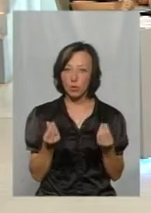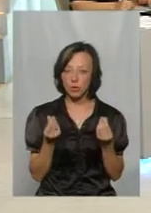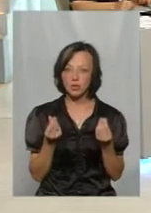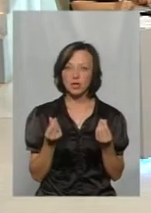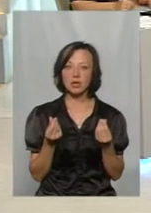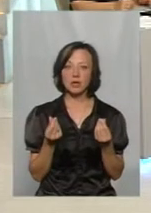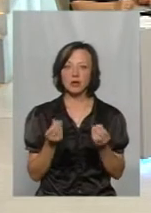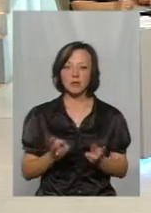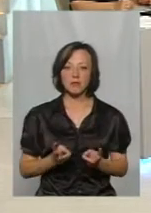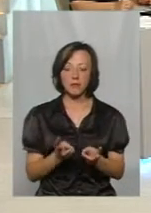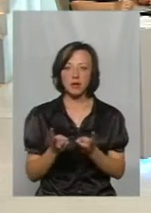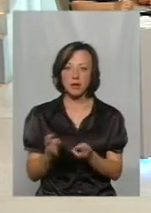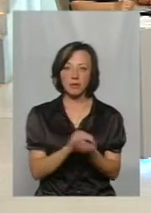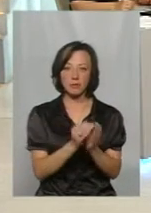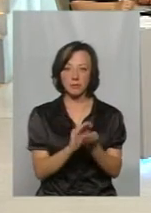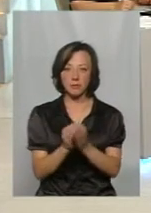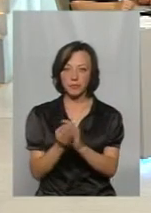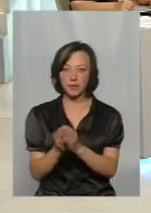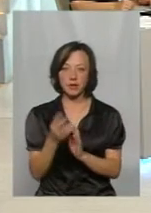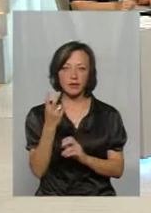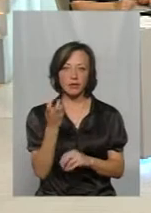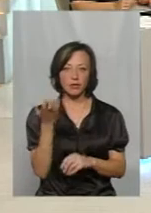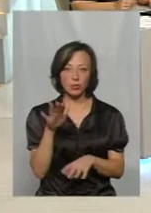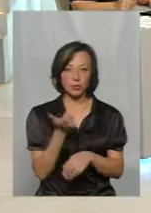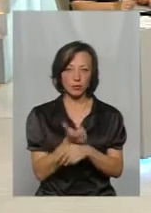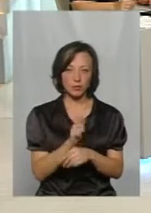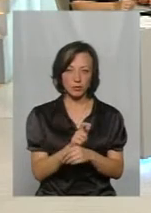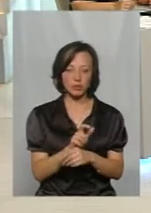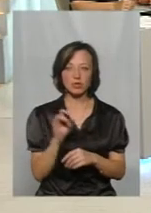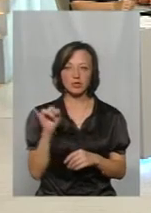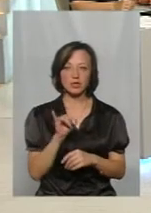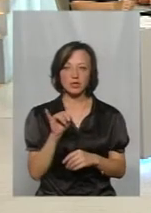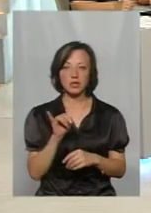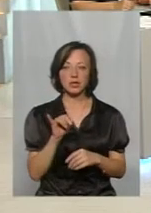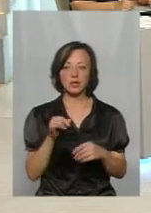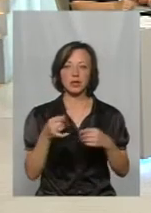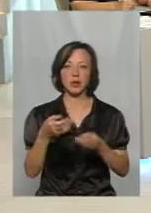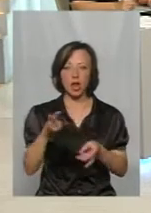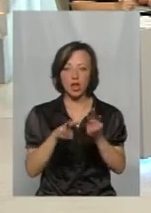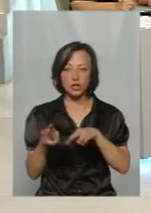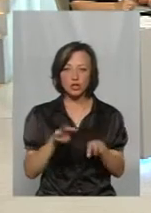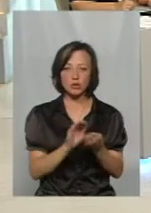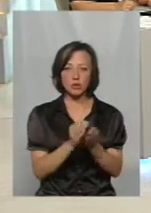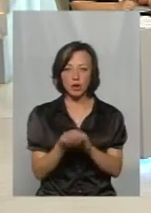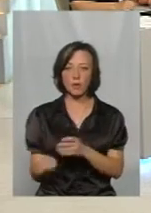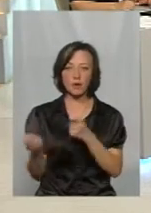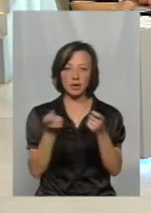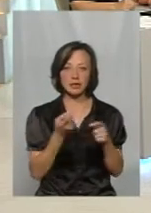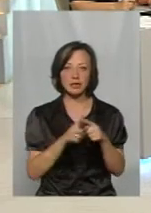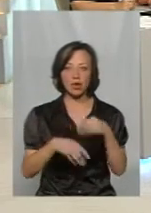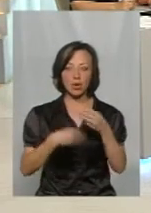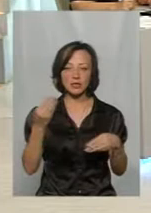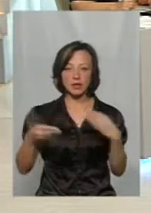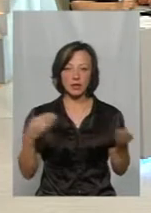збискала велику кількість пірешків, понад 200. І калачі, біріги, і принесла, і це ми все